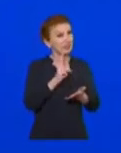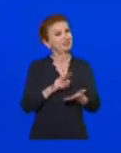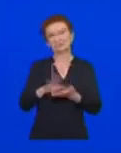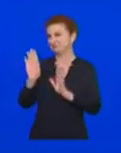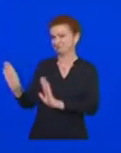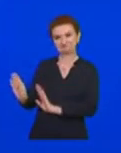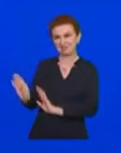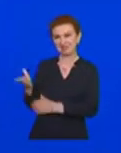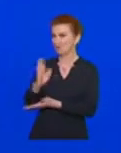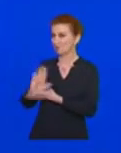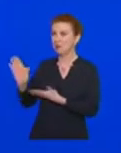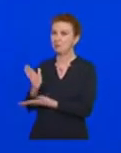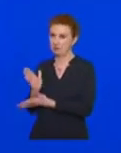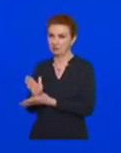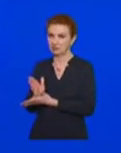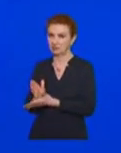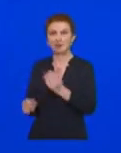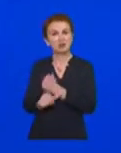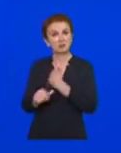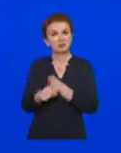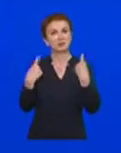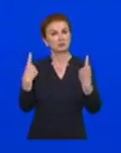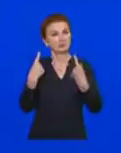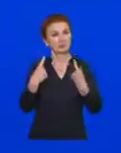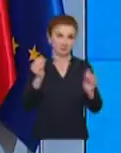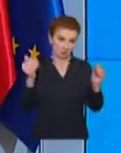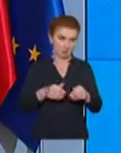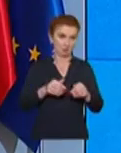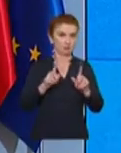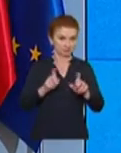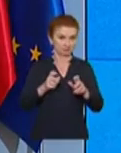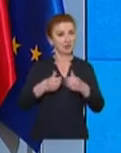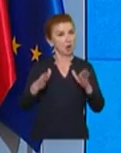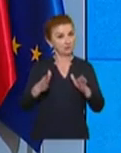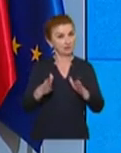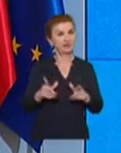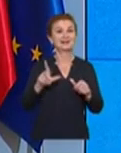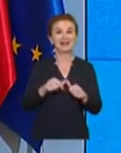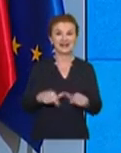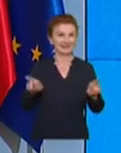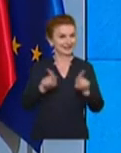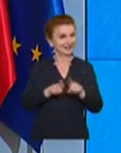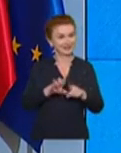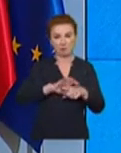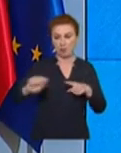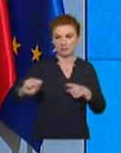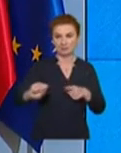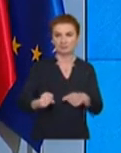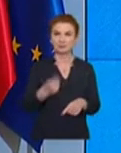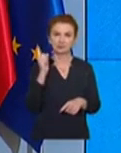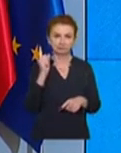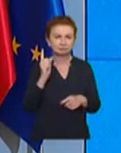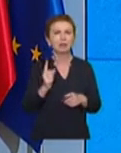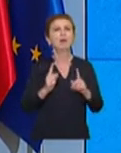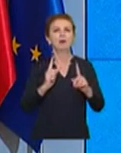pozostają w dalszym ciągu zamknięte. Ponadto usługi mogą być świadczone przy zachowaniu konkretnych środków bezpieczeństwa. Na 15